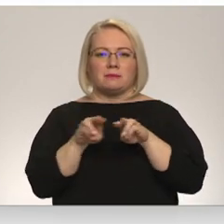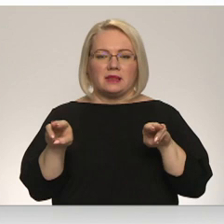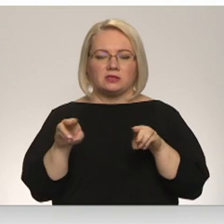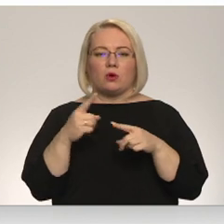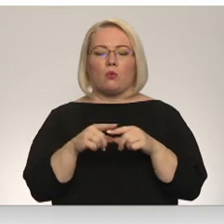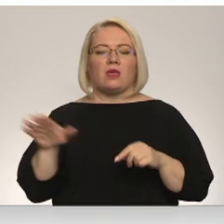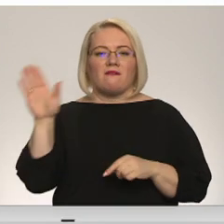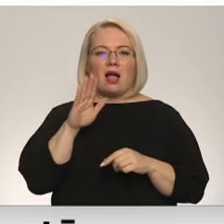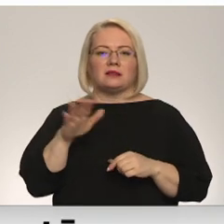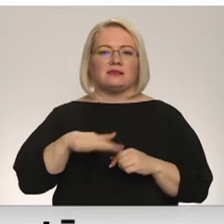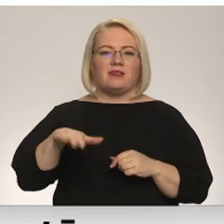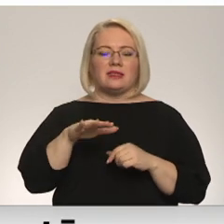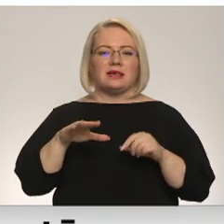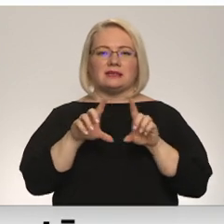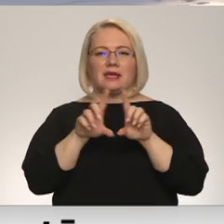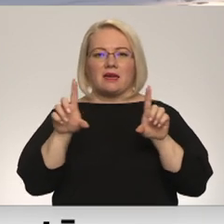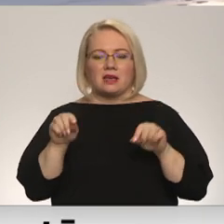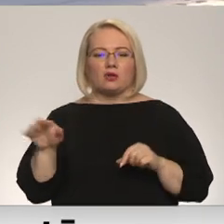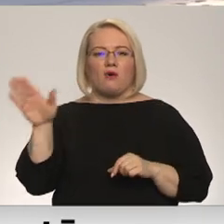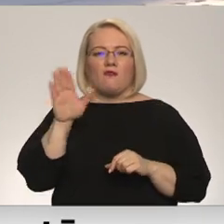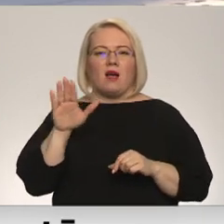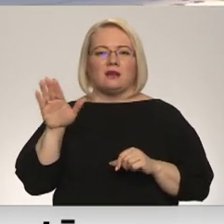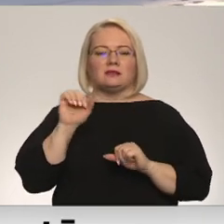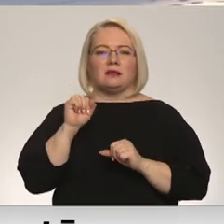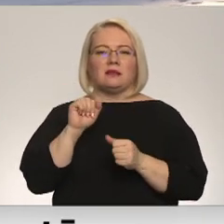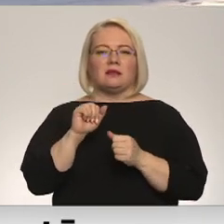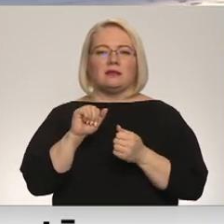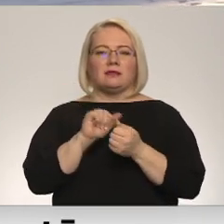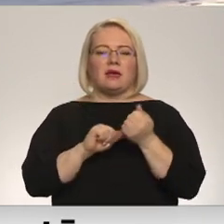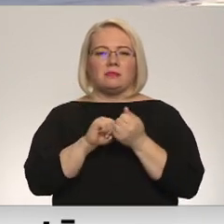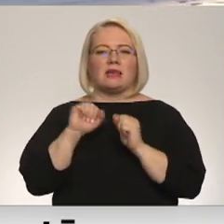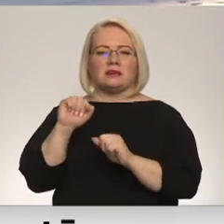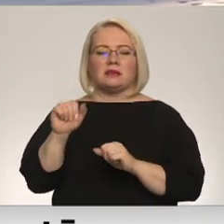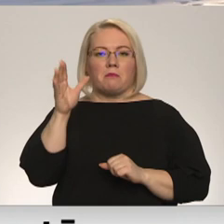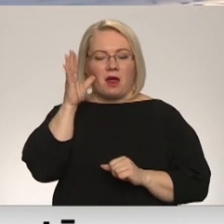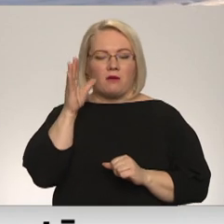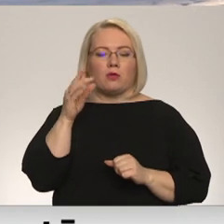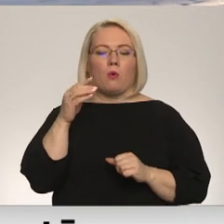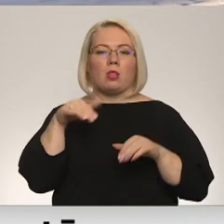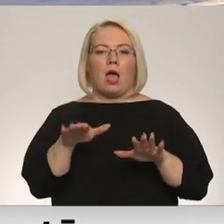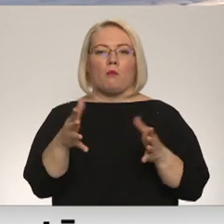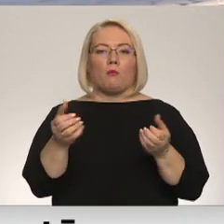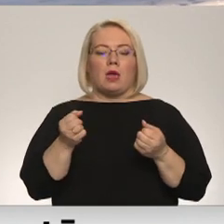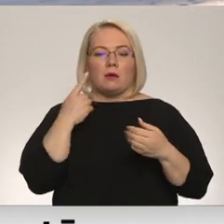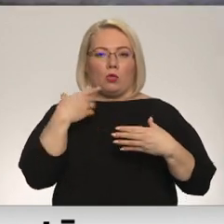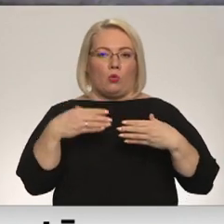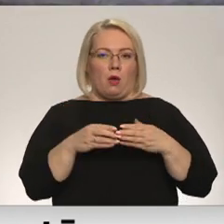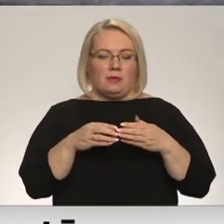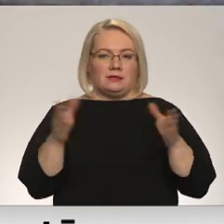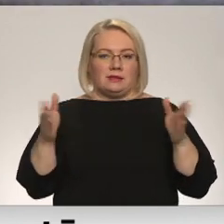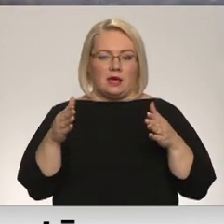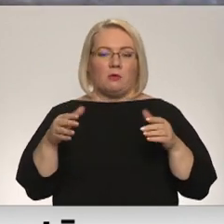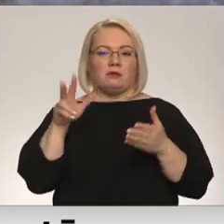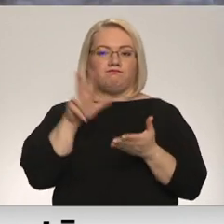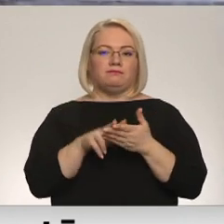Palsvītes dienestam dabas aizsardzības pārvaldi. Pieņemsim lēmumu domas sēdē un tad apsprinās varams. Jaunie saistiešie